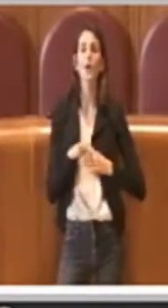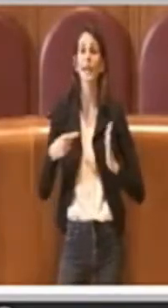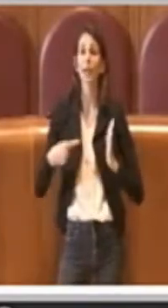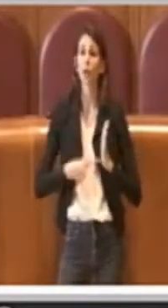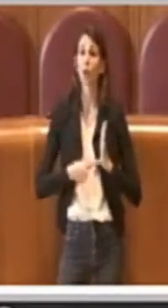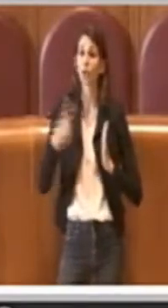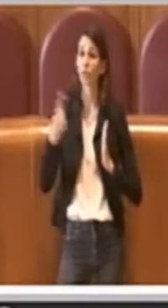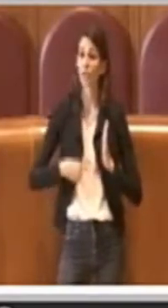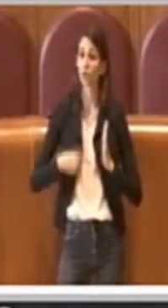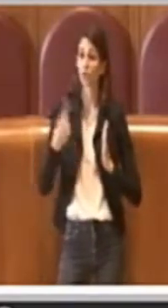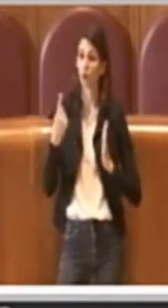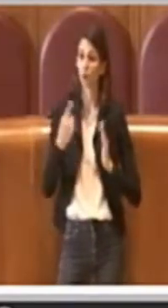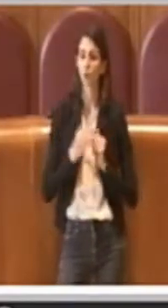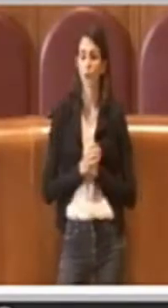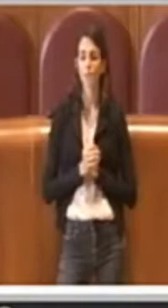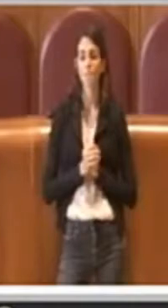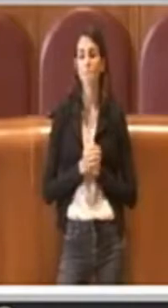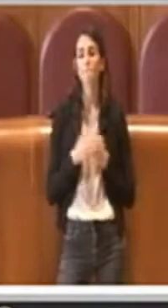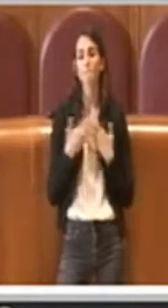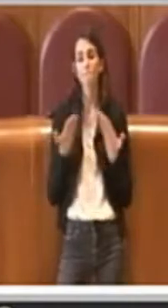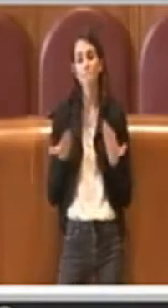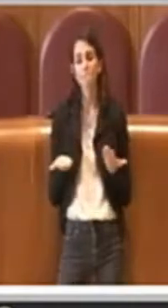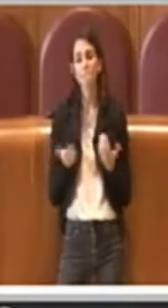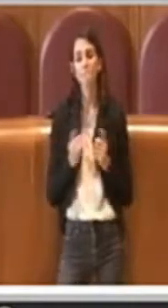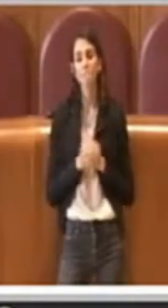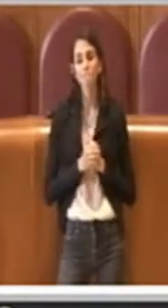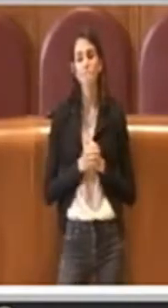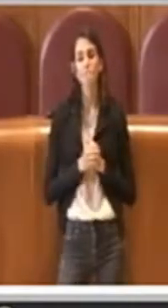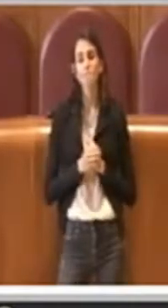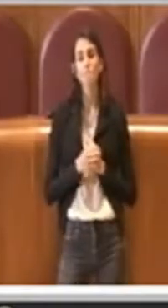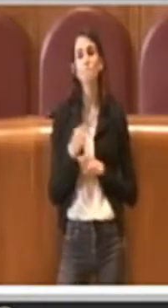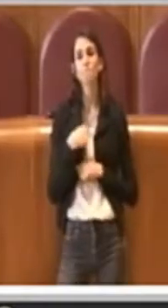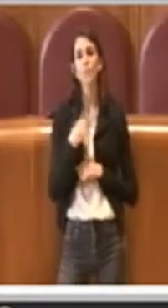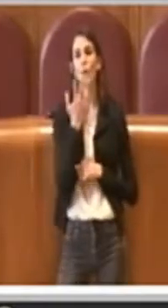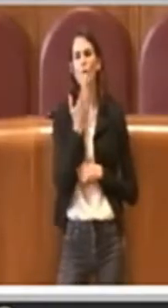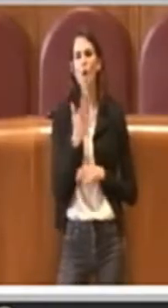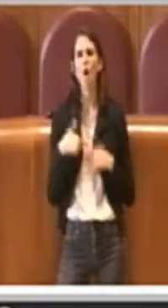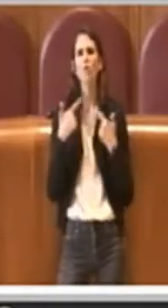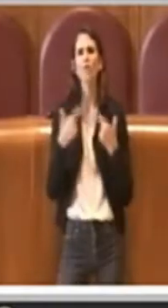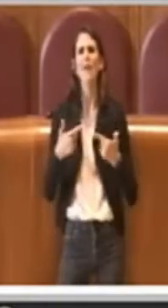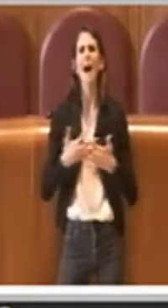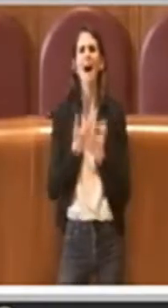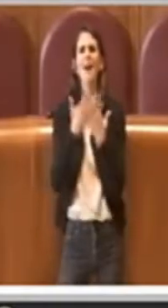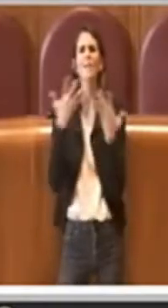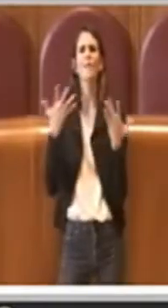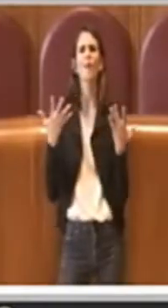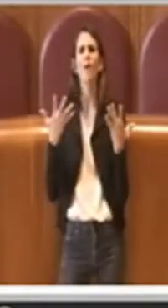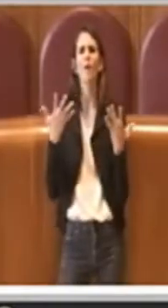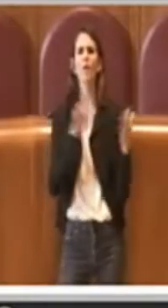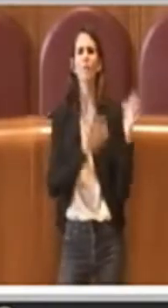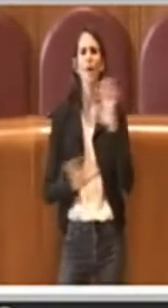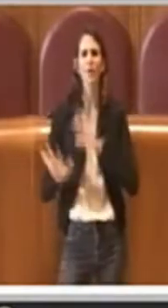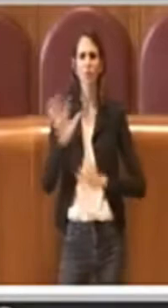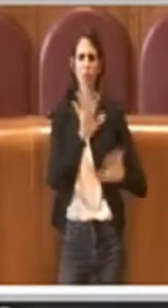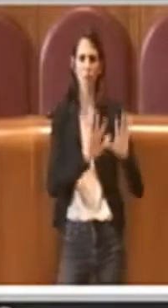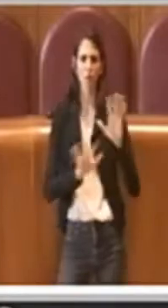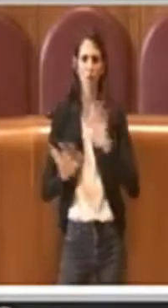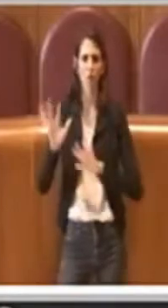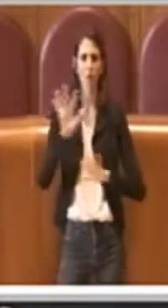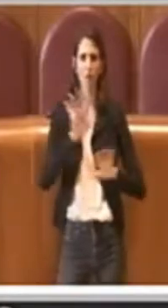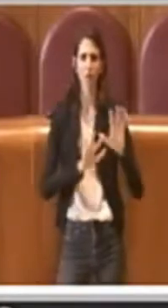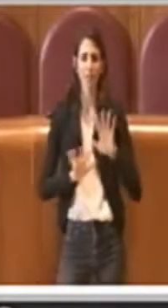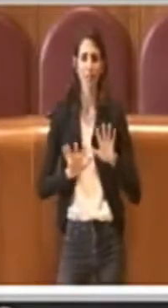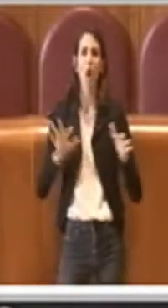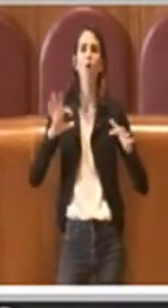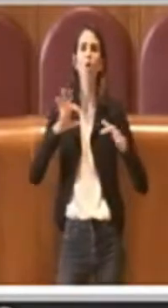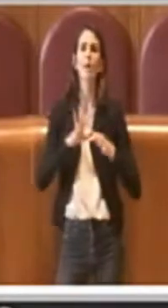effettuare alcune precisazioni rispetto a quello che è stato scritto dal Partito